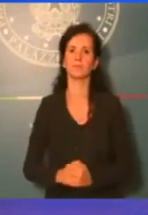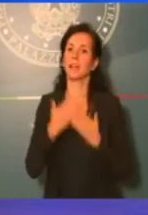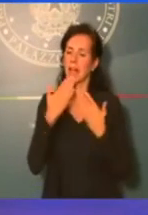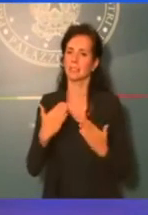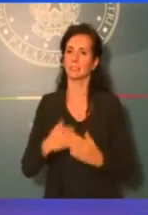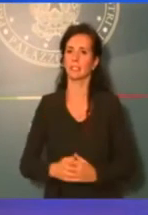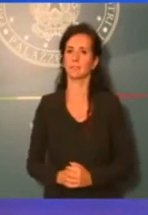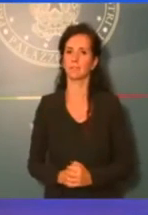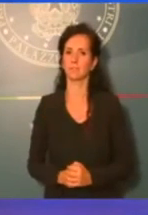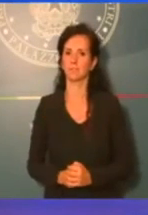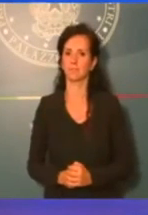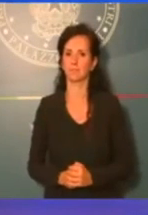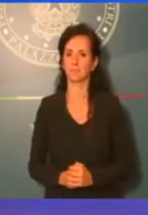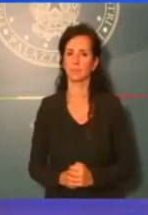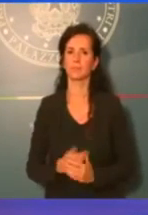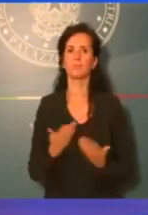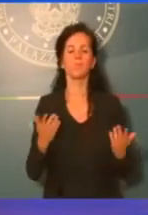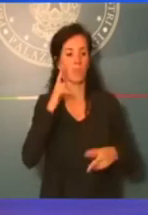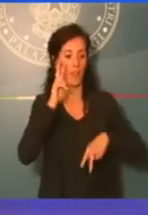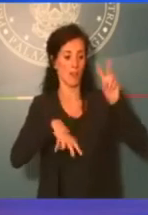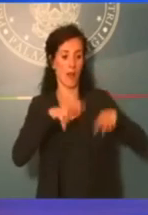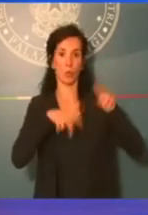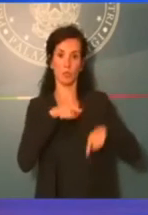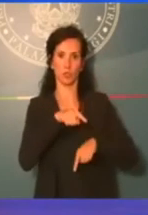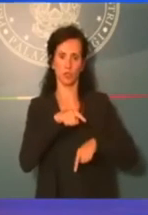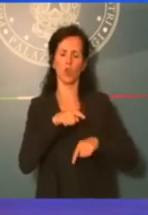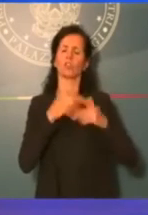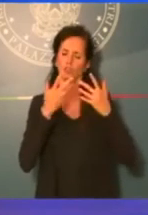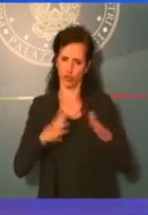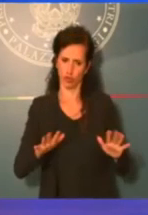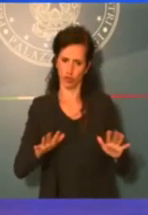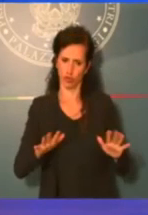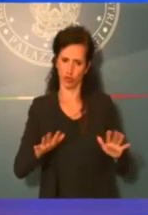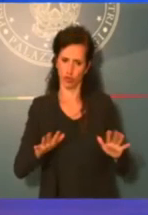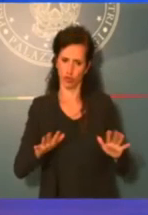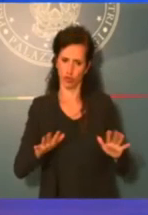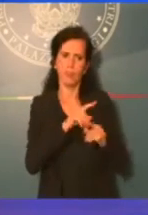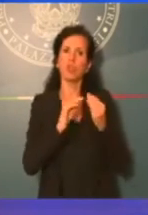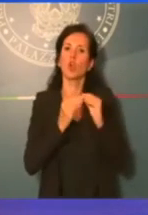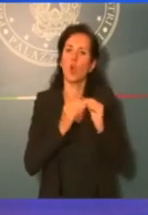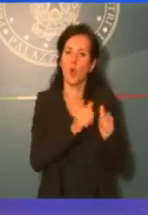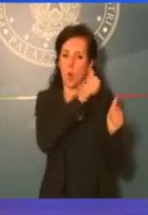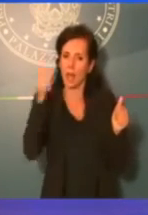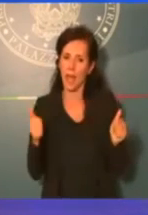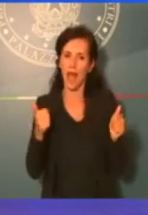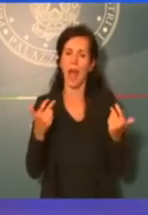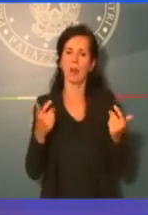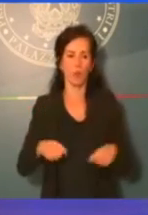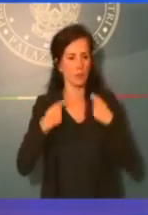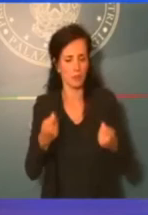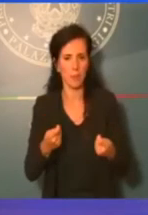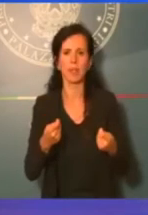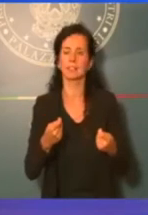Guardi, le valutazioni d'impatto sono state fatte doverosamente. Non le annuncio perché io voglio portare